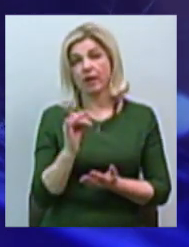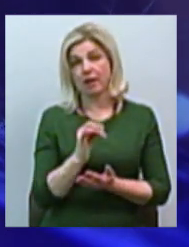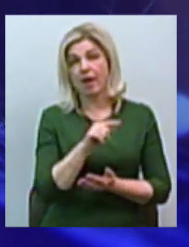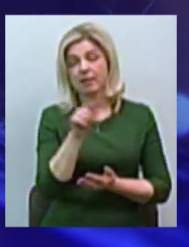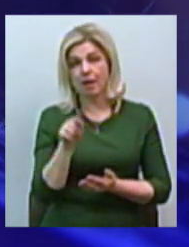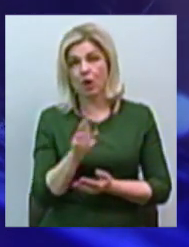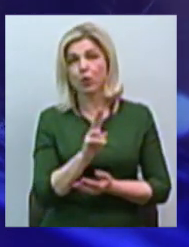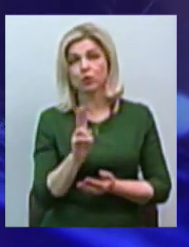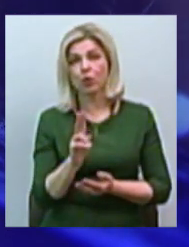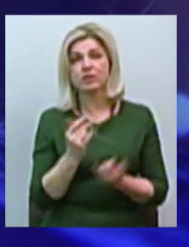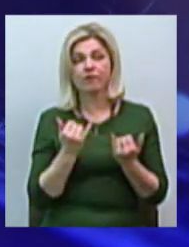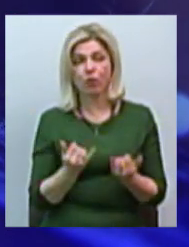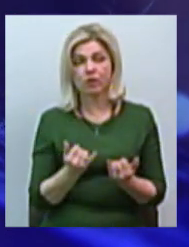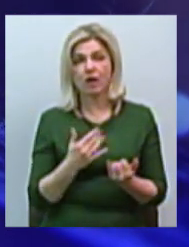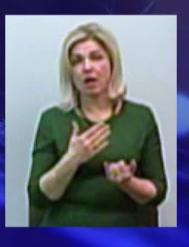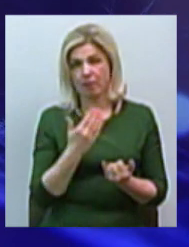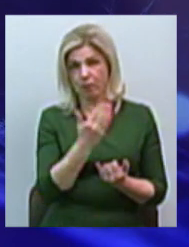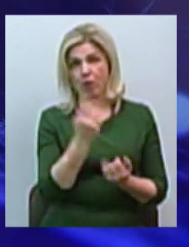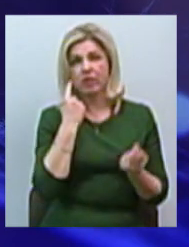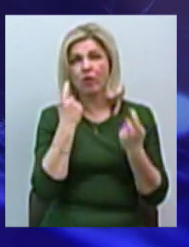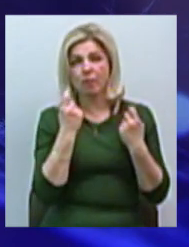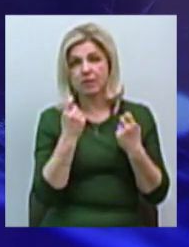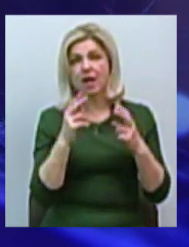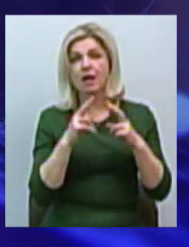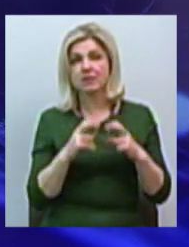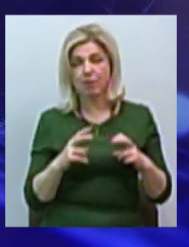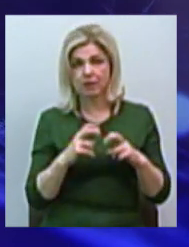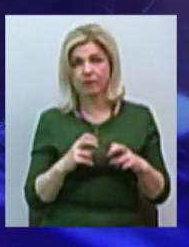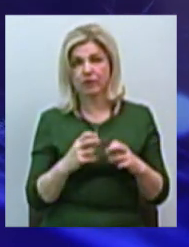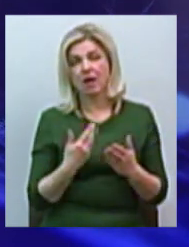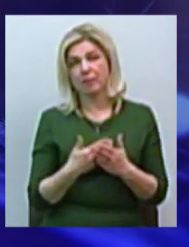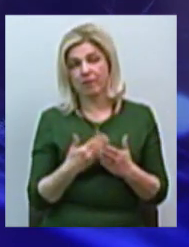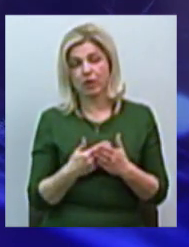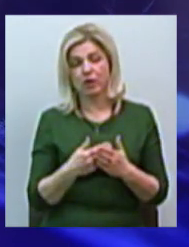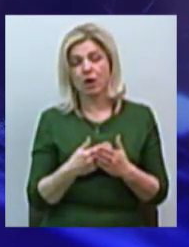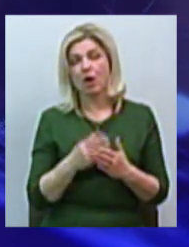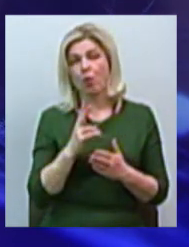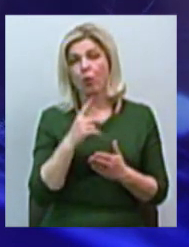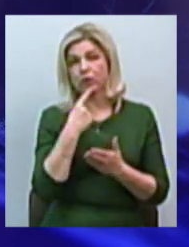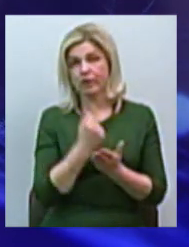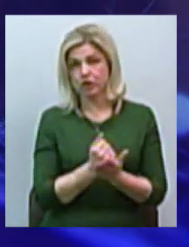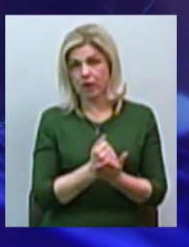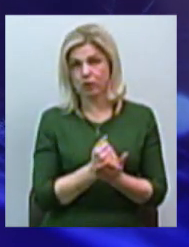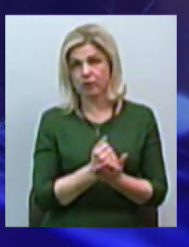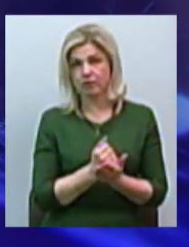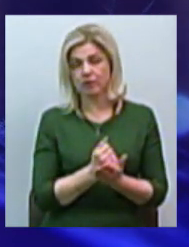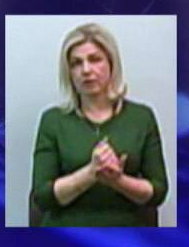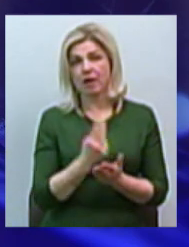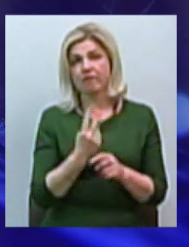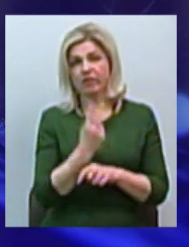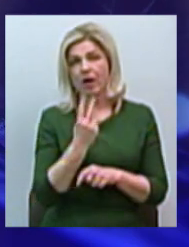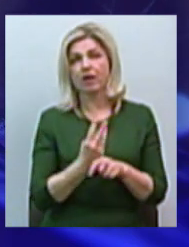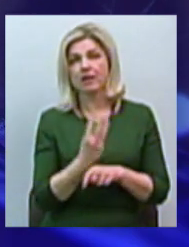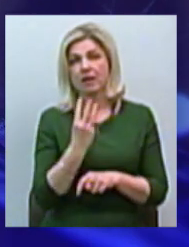які сьогодні у них, по моїй інформації, розсматриваються, предполагаються к утверджению, в два-три